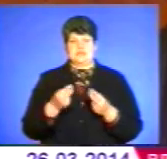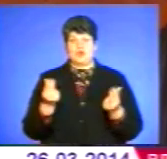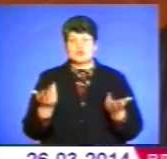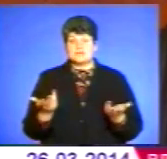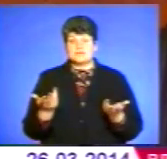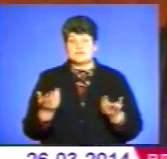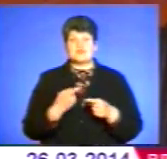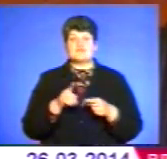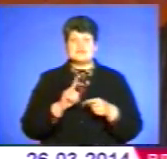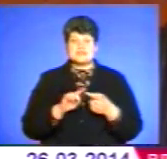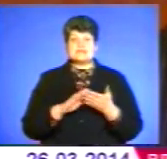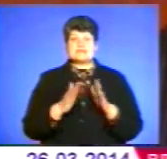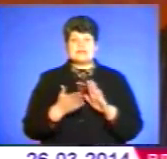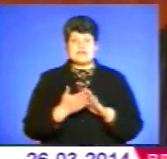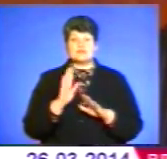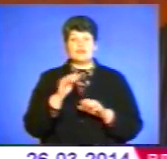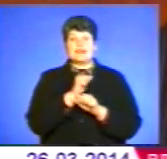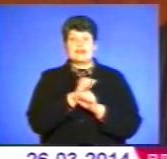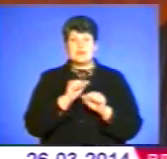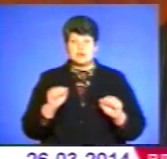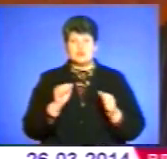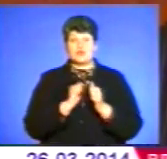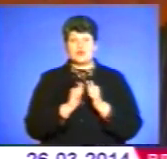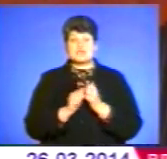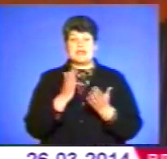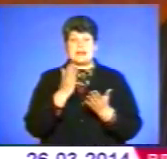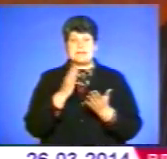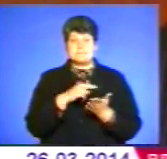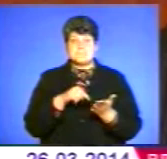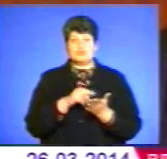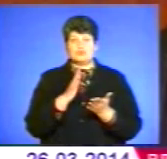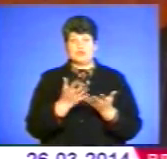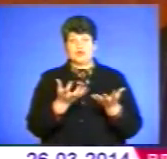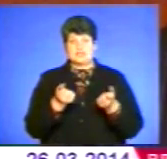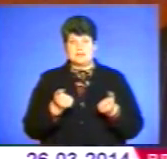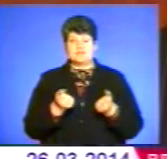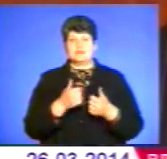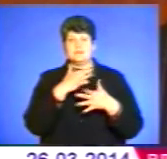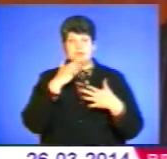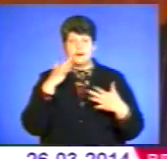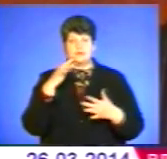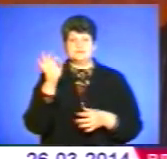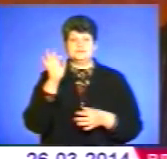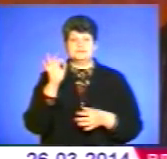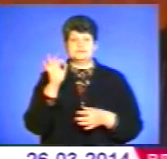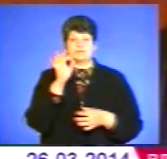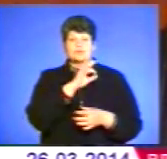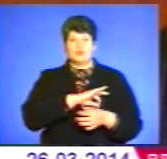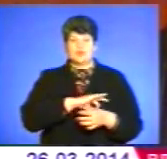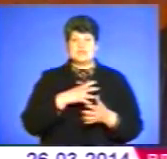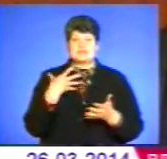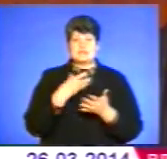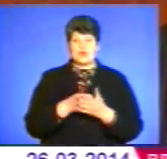В даній ситуації це буде неможливо, тому що кожне місто буде отримувати максимально більшу кількість надходжень за рахунок власних